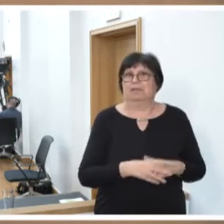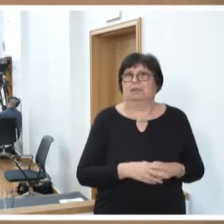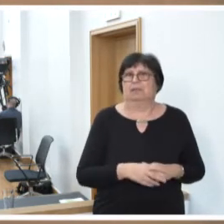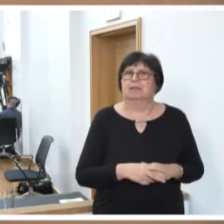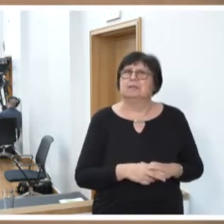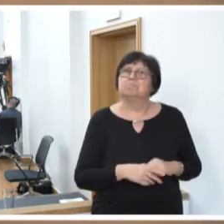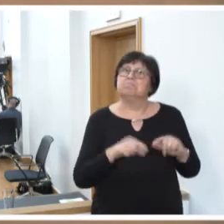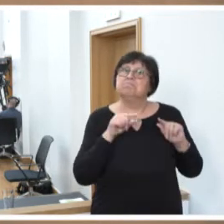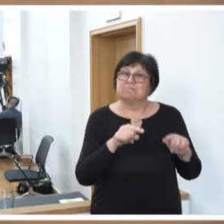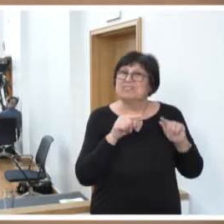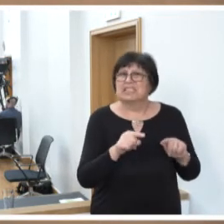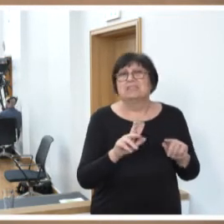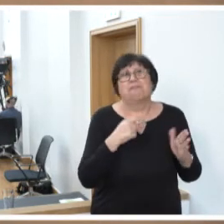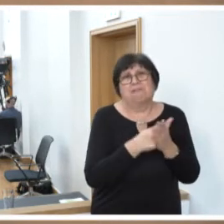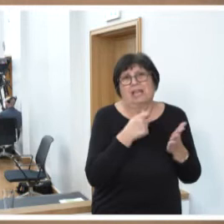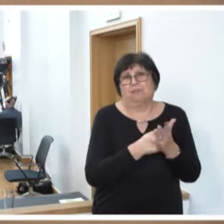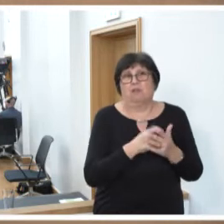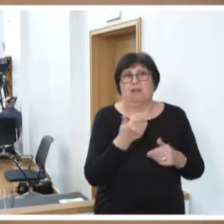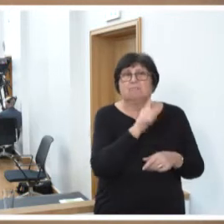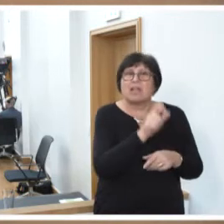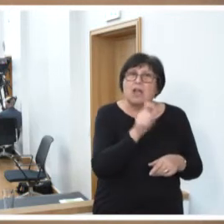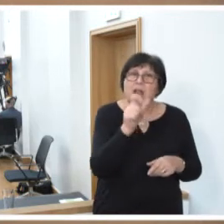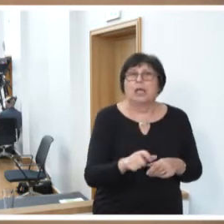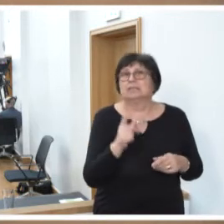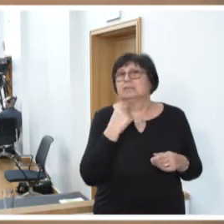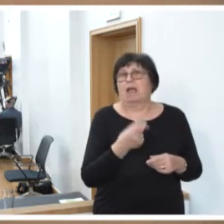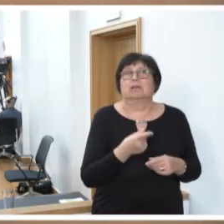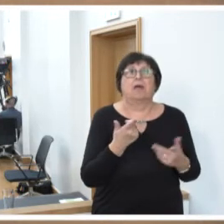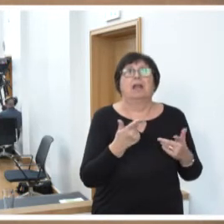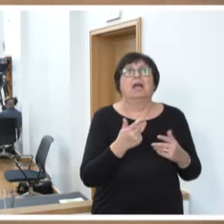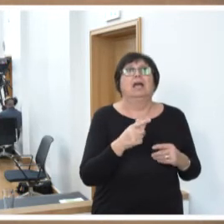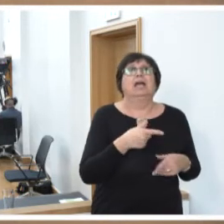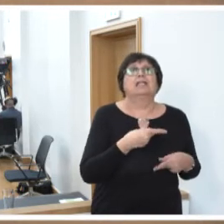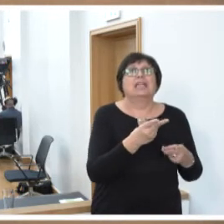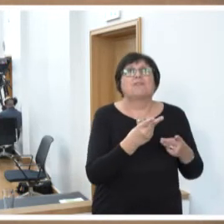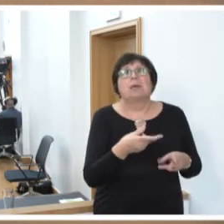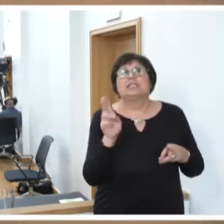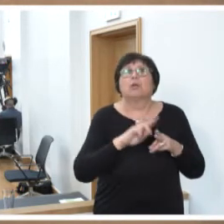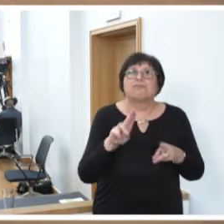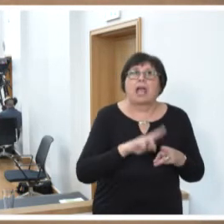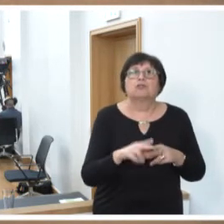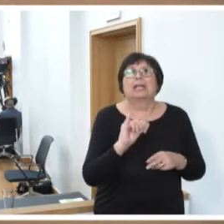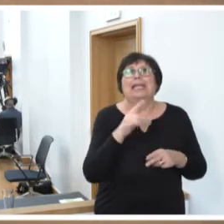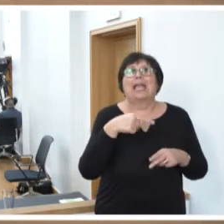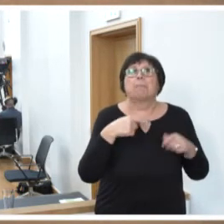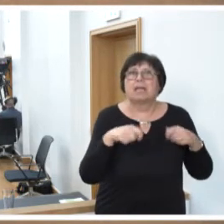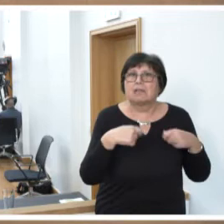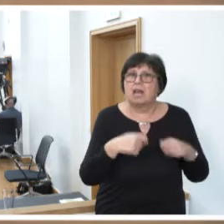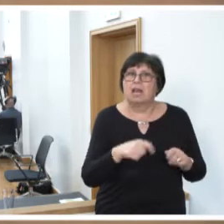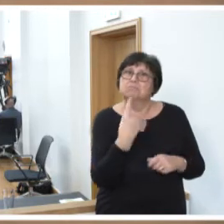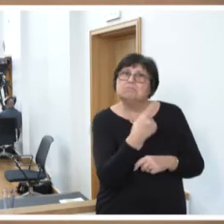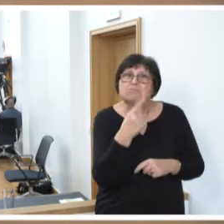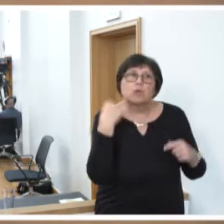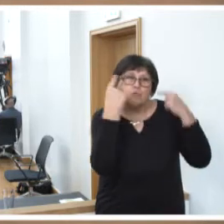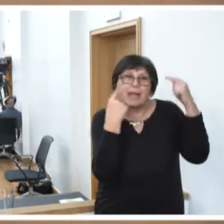das ist Gold wert, dass diese Leute, ich nenne mal die Transformationswerkstatt der IG Metall, sich Gedanken